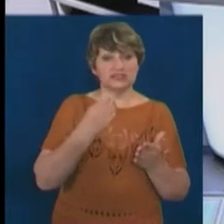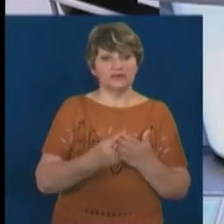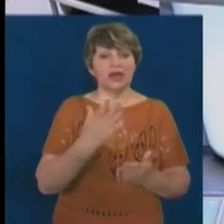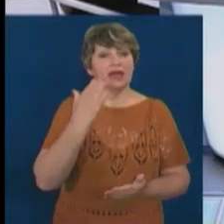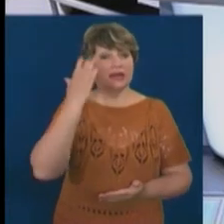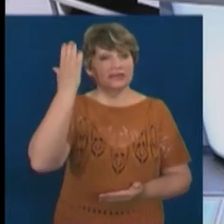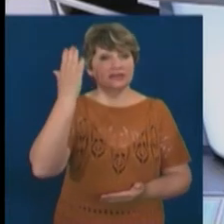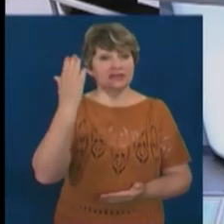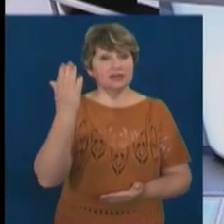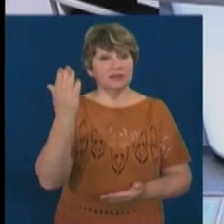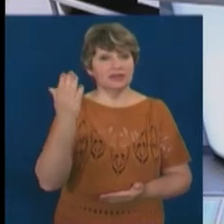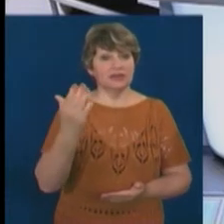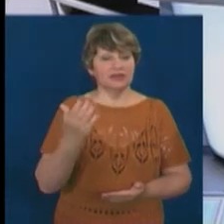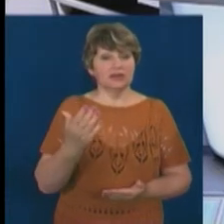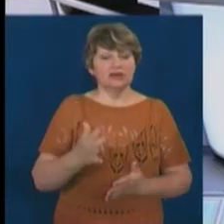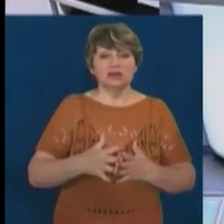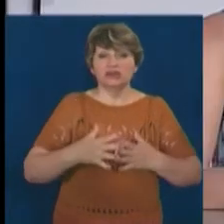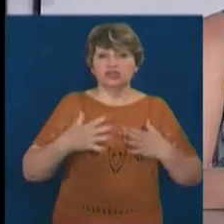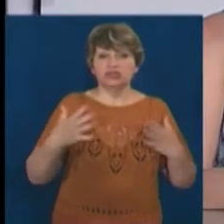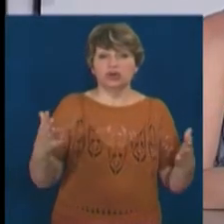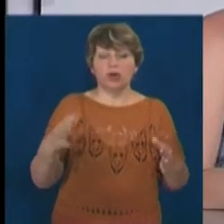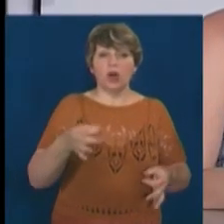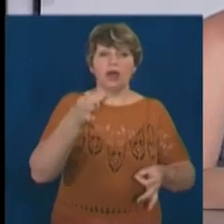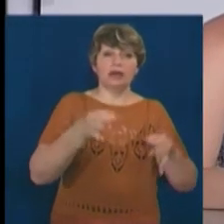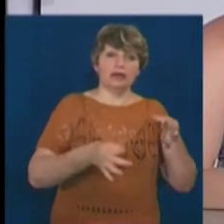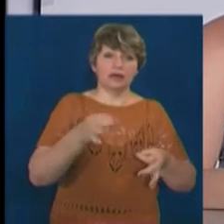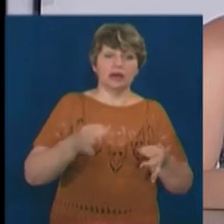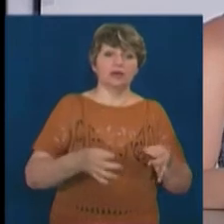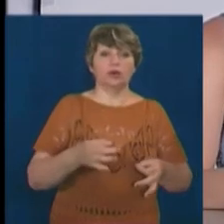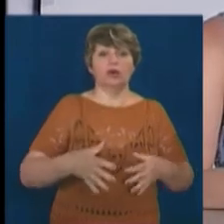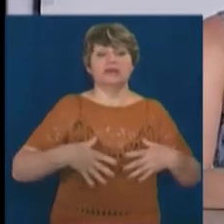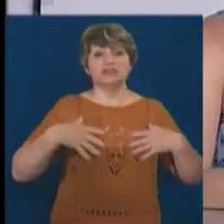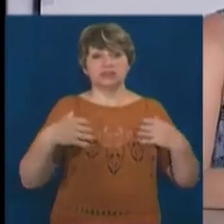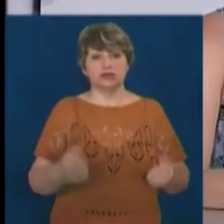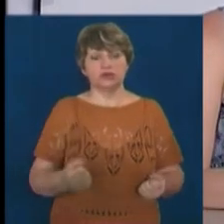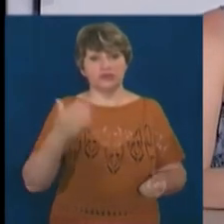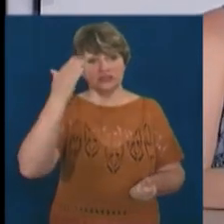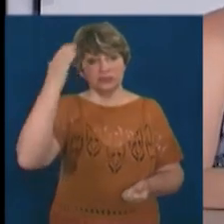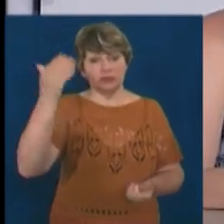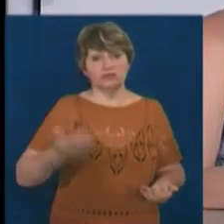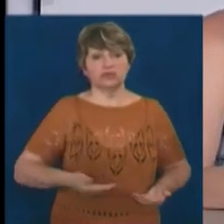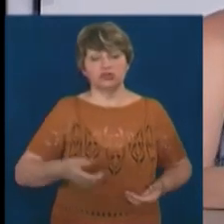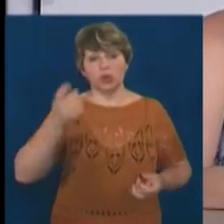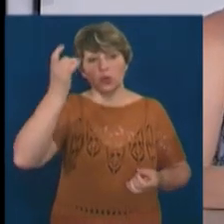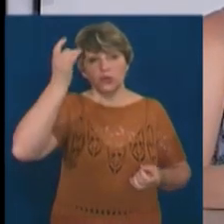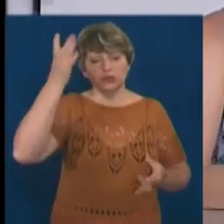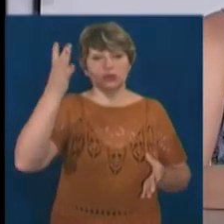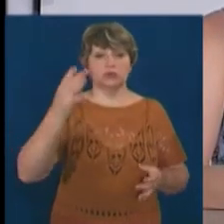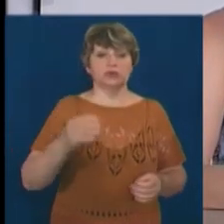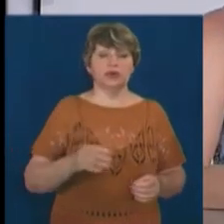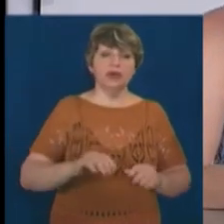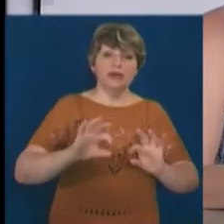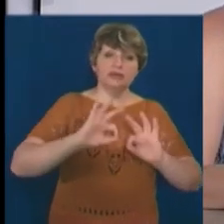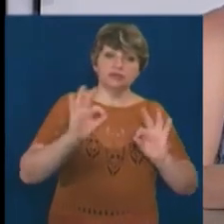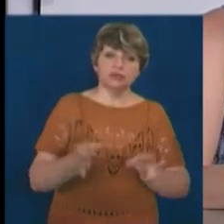які дуже широкі мають рамки, від екології, здорового способу життя, навчання, культура, мистецтво, журналістика.